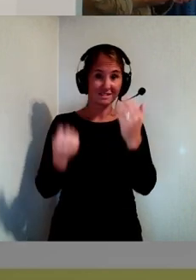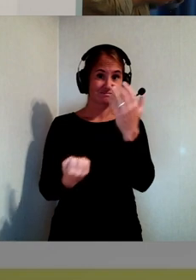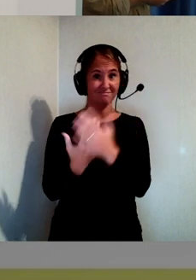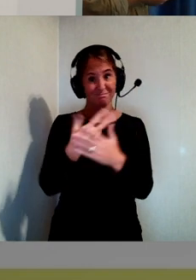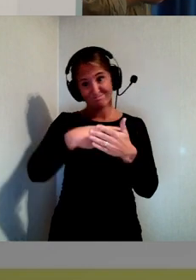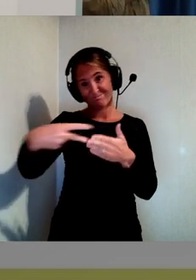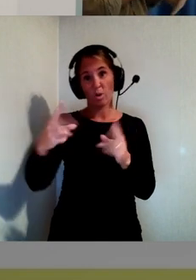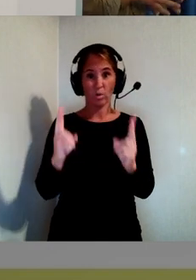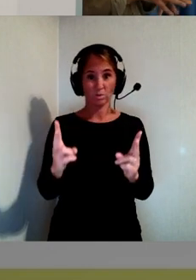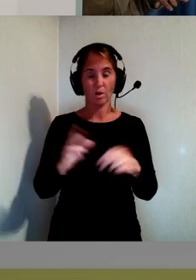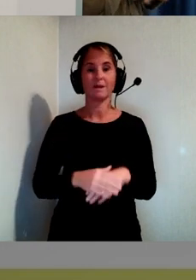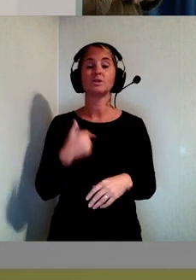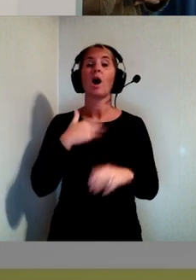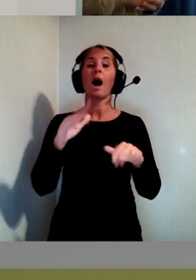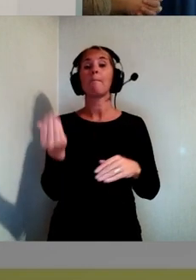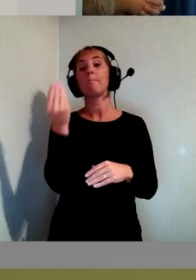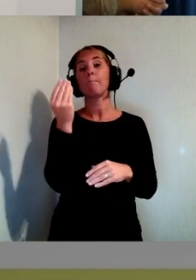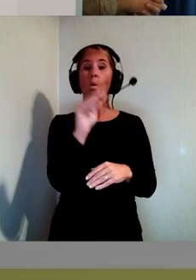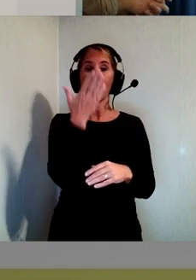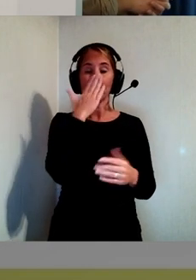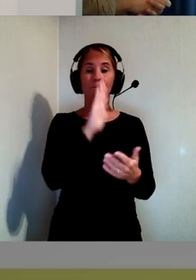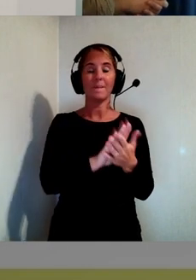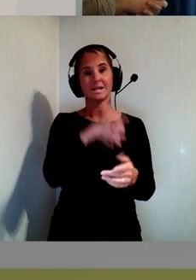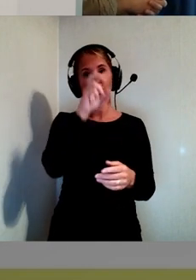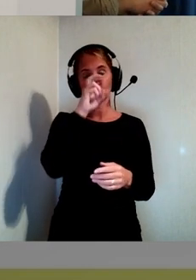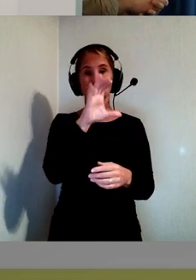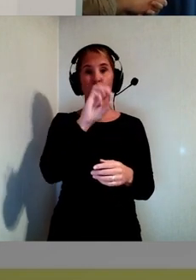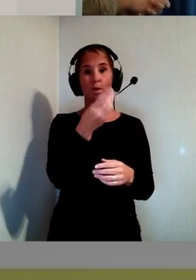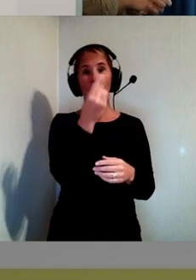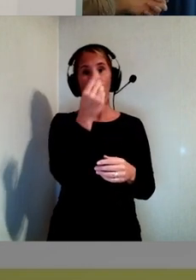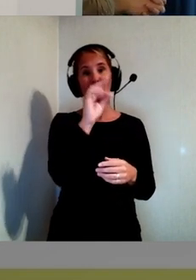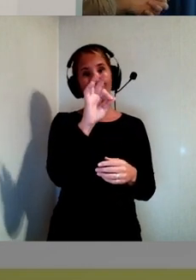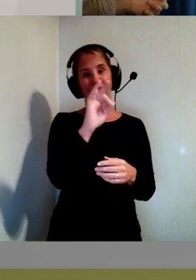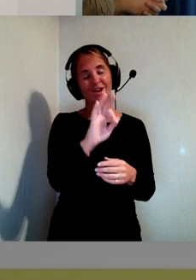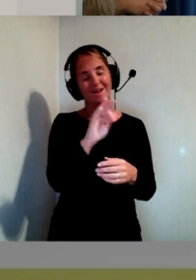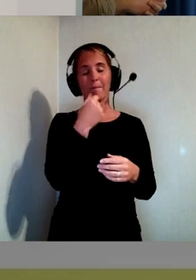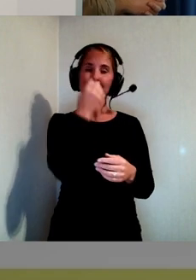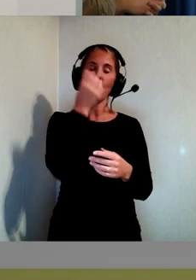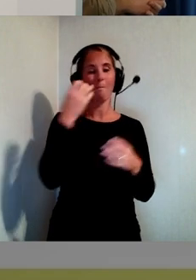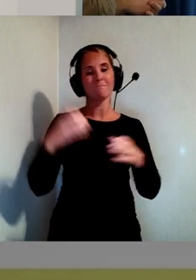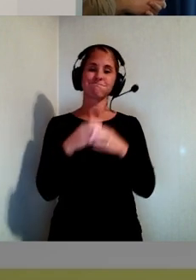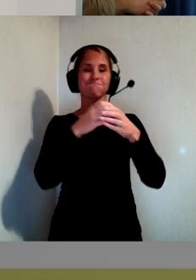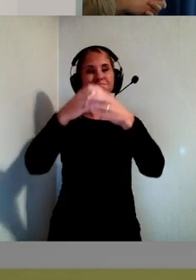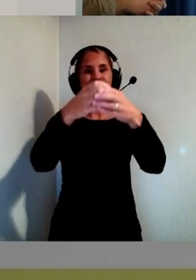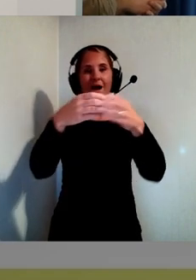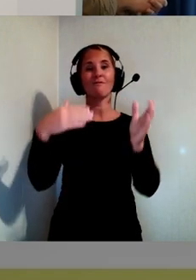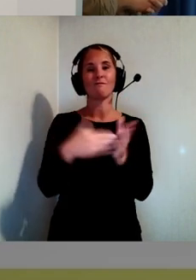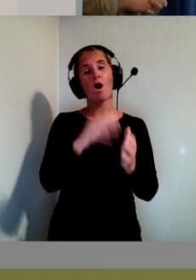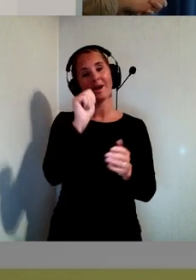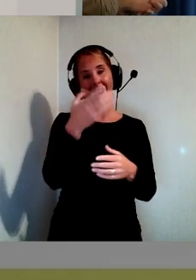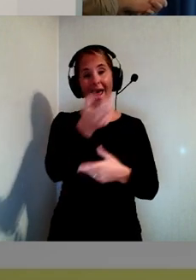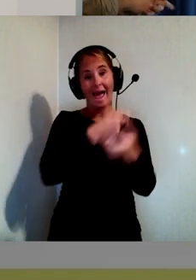Jag har lagt upp en bild här i presentationen som visar en smörf med en blombukett från en e-handel.